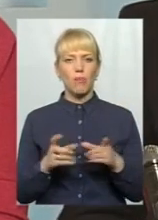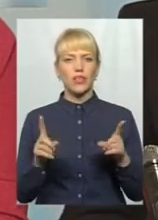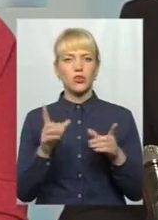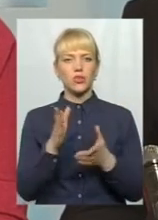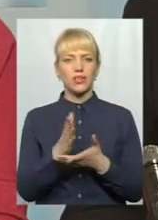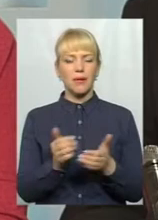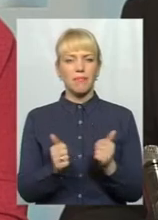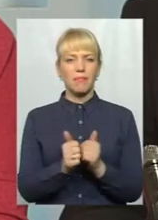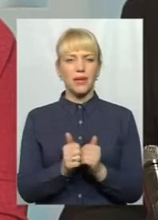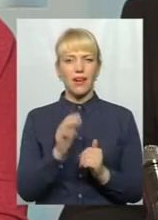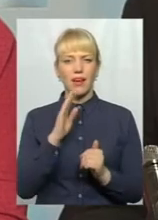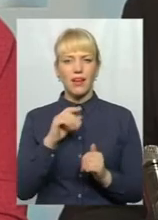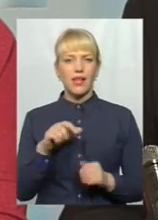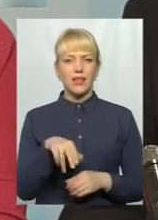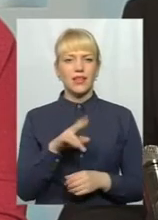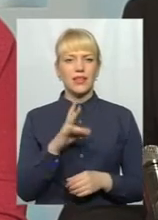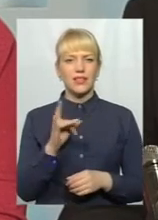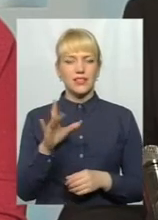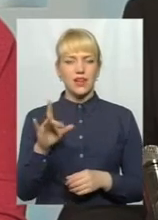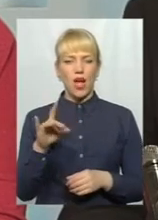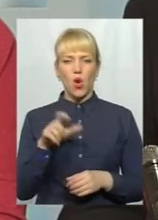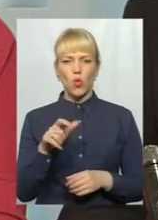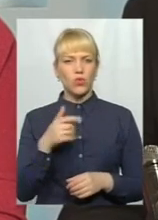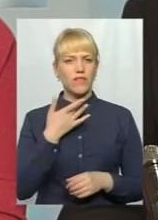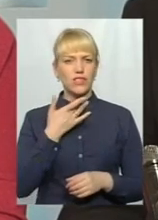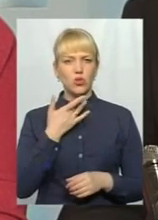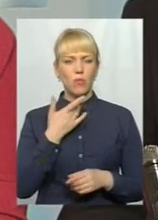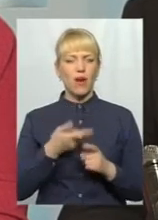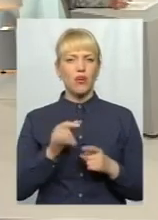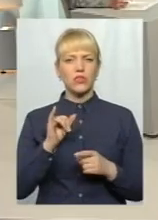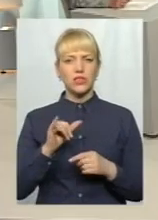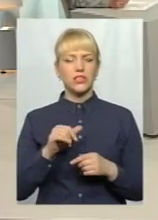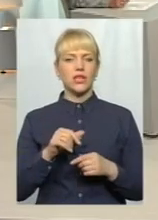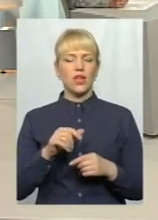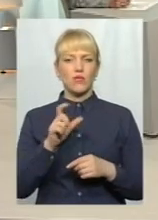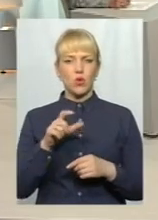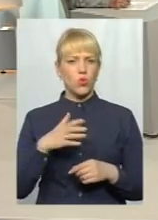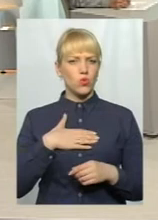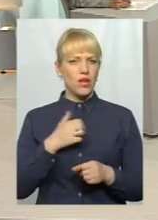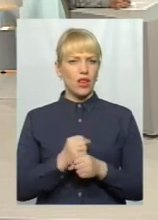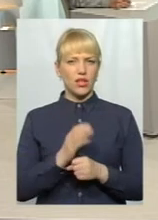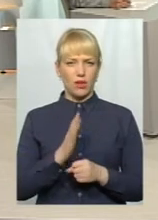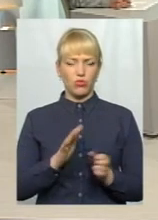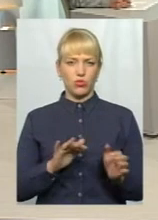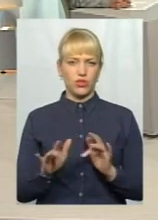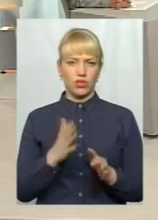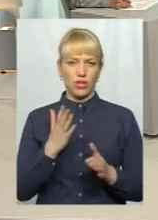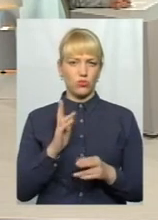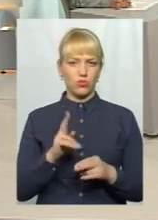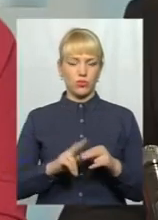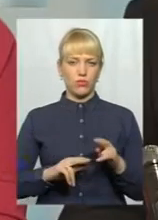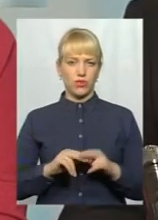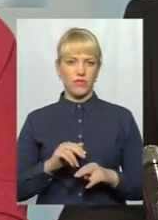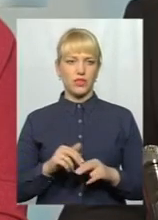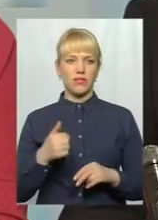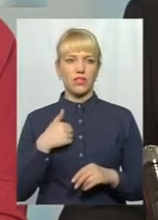біля Дністра, зараз виступають. Люди готові до дуже радикальних дій. Саме тоді, якщо почнеться будівництво. Я би будівництво